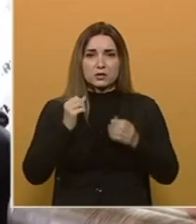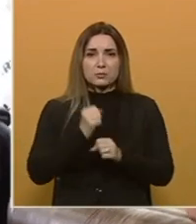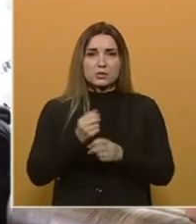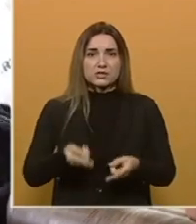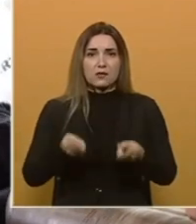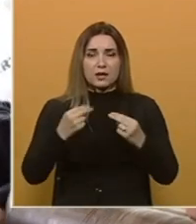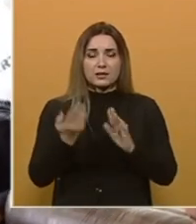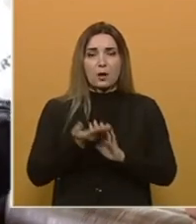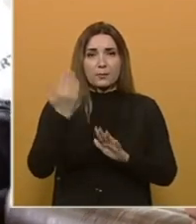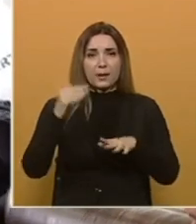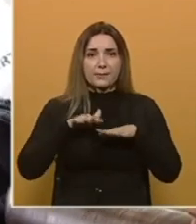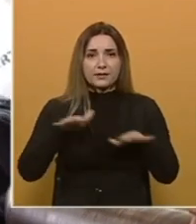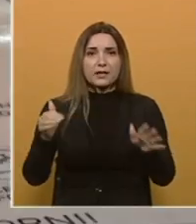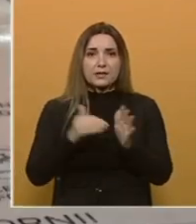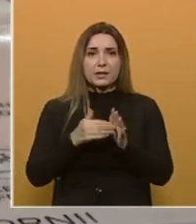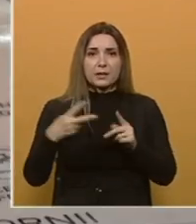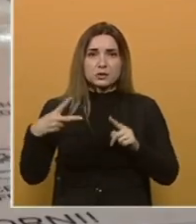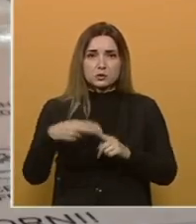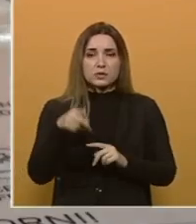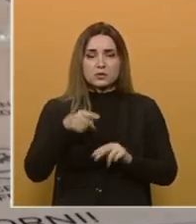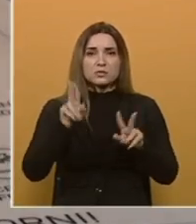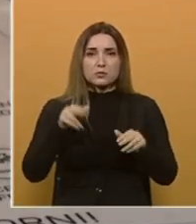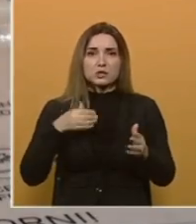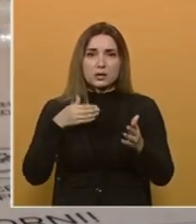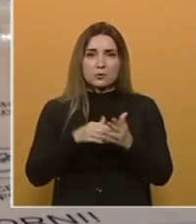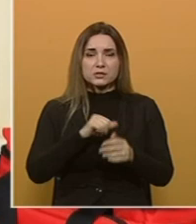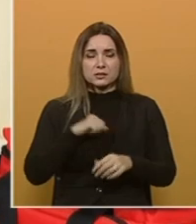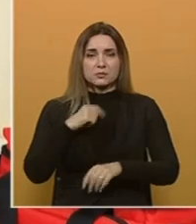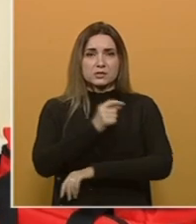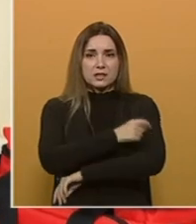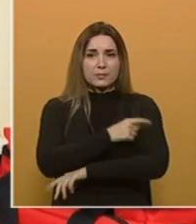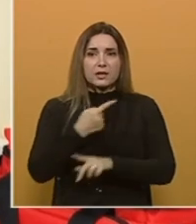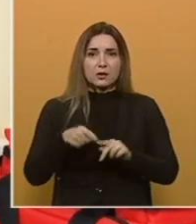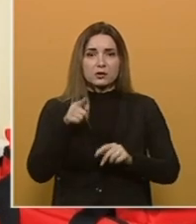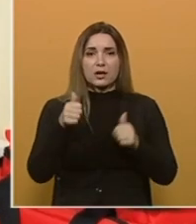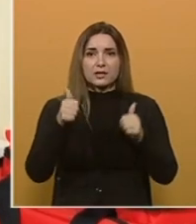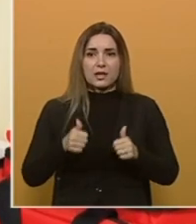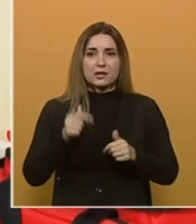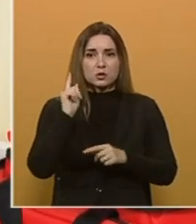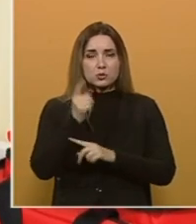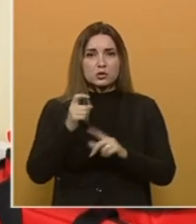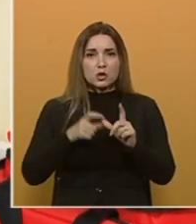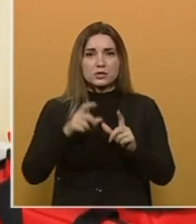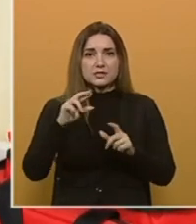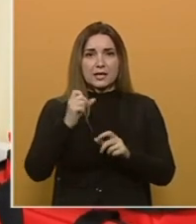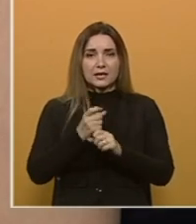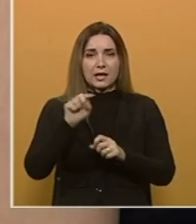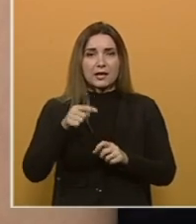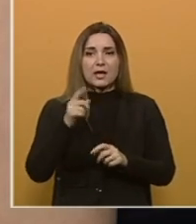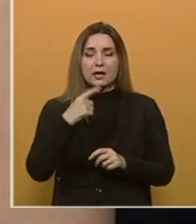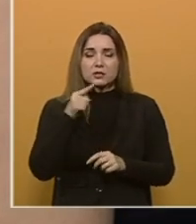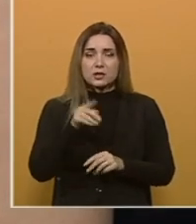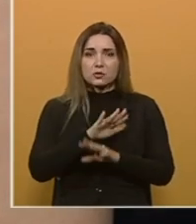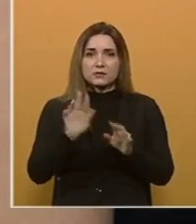stanje kao prije pandemije, treba je suzbiti, a to se može postići cijepljenjem. Zato se danas odlučio Sergej. Poziva i druge da to učine,